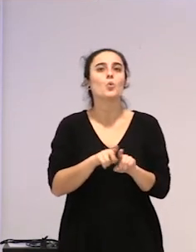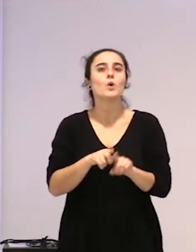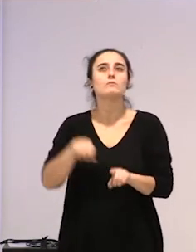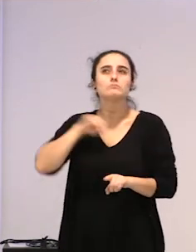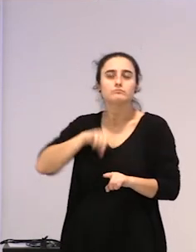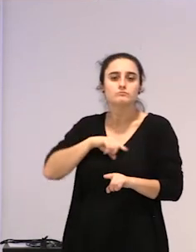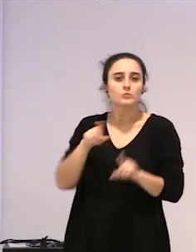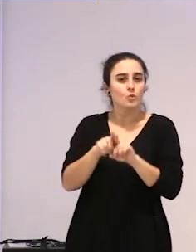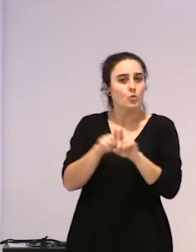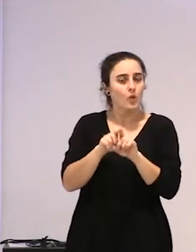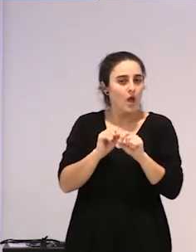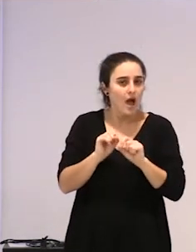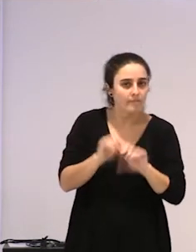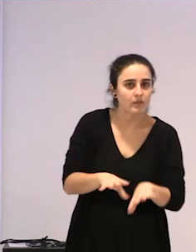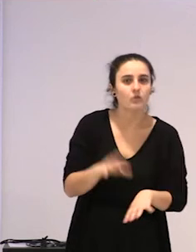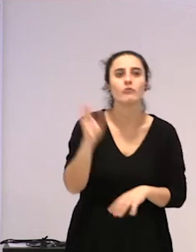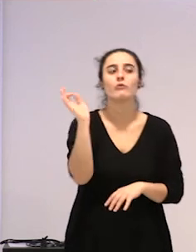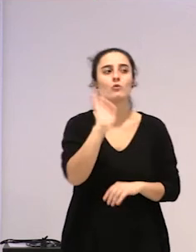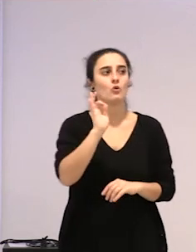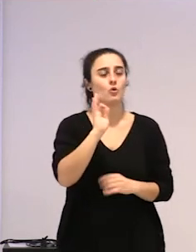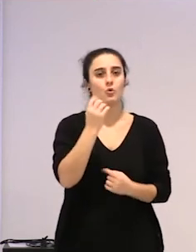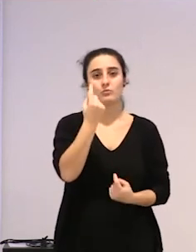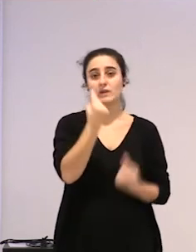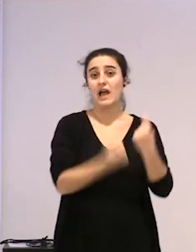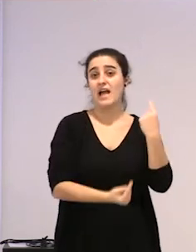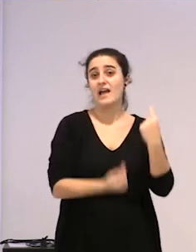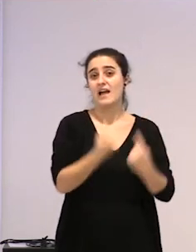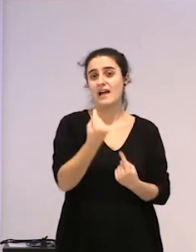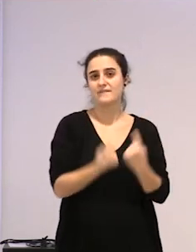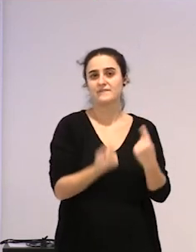abandonu sentimendu hori, edo, ez, batzu kontatzen dutenean,